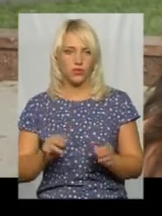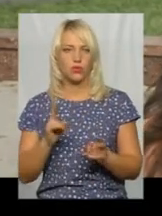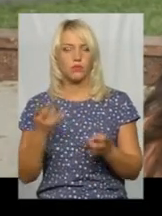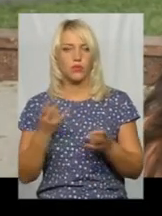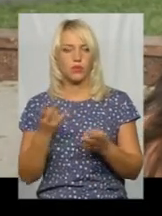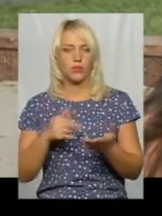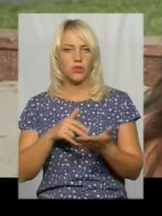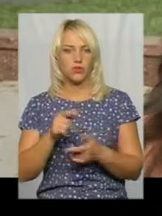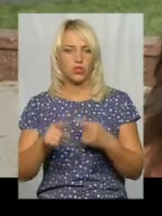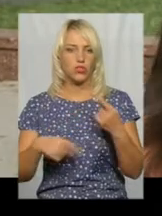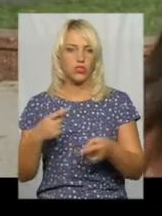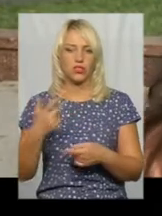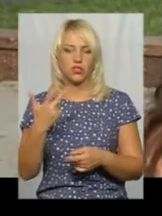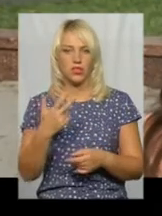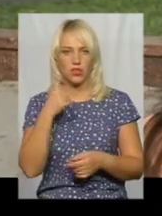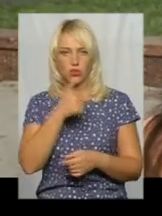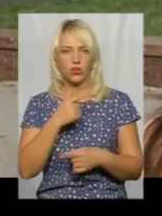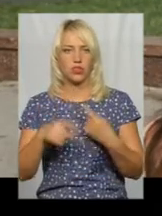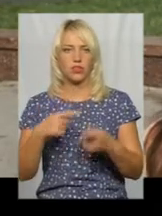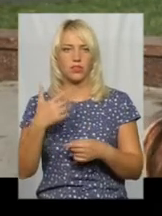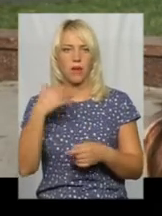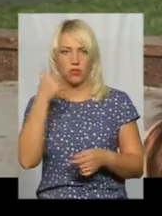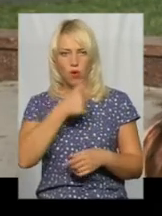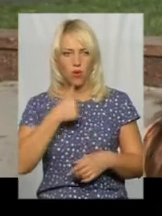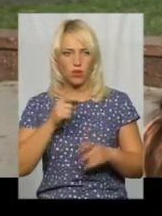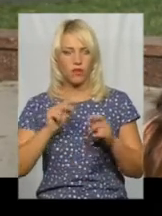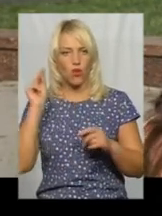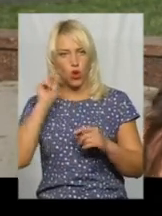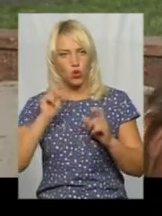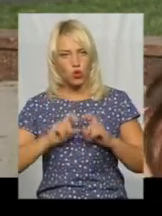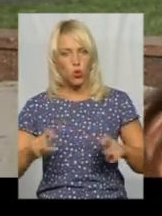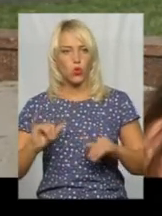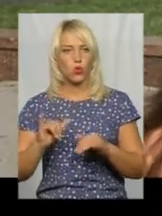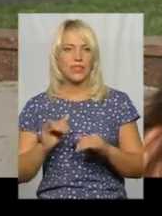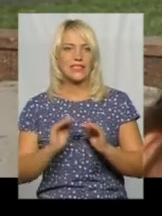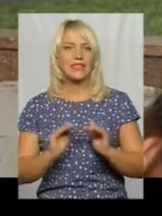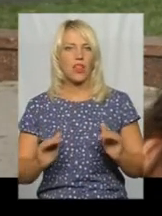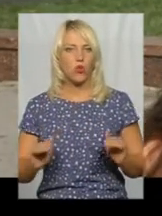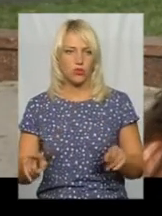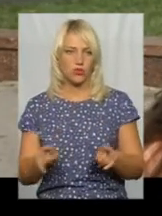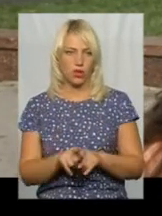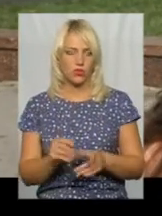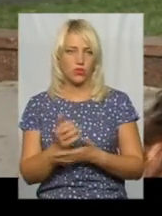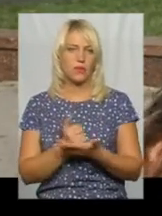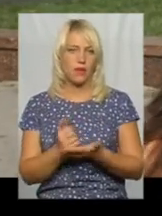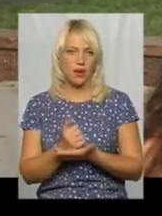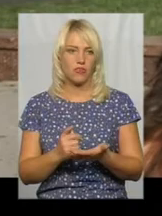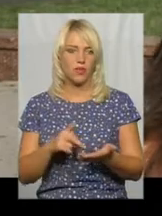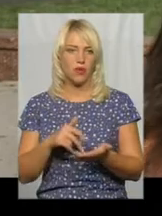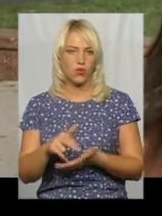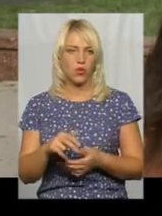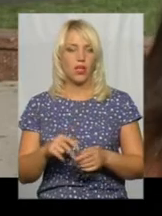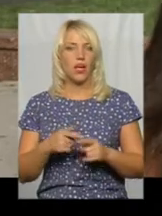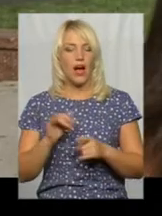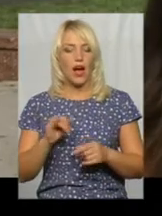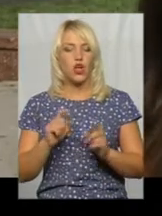йти через три, через п'ять років в школу. Ну, і в садочок вони також збираються, планують йти. А